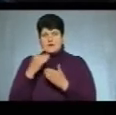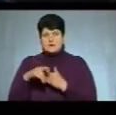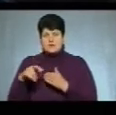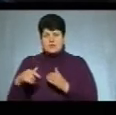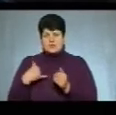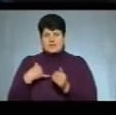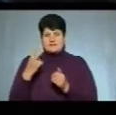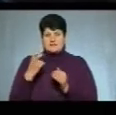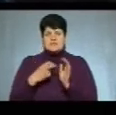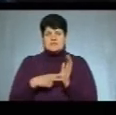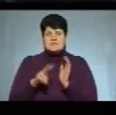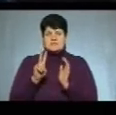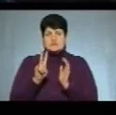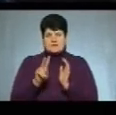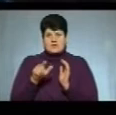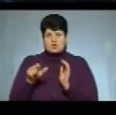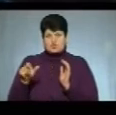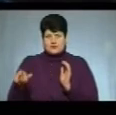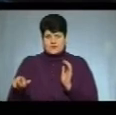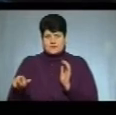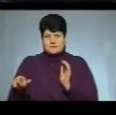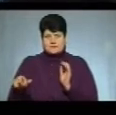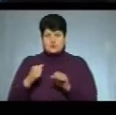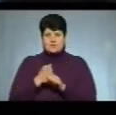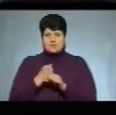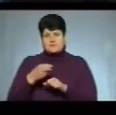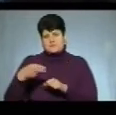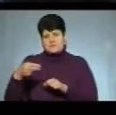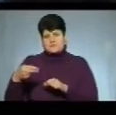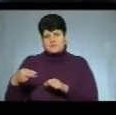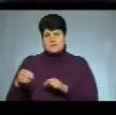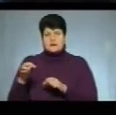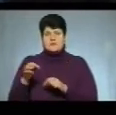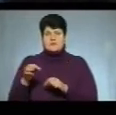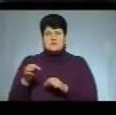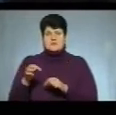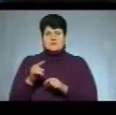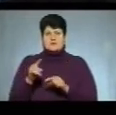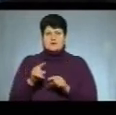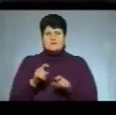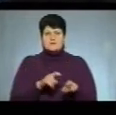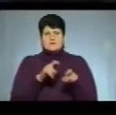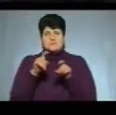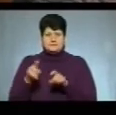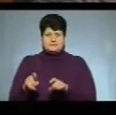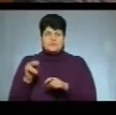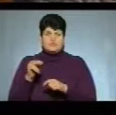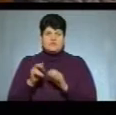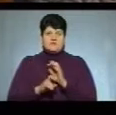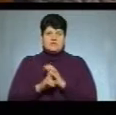272 чоловіки зробили свої підписи за новостворену процесу церкву України.